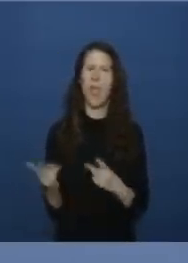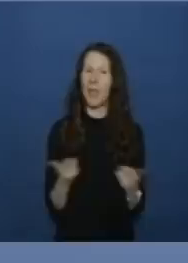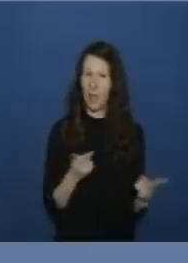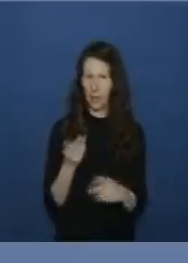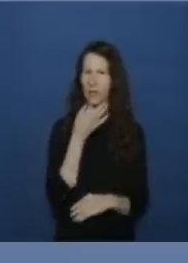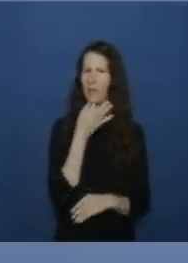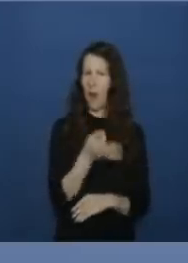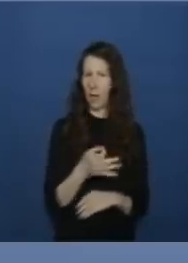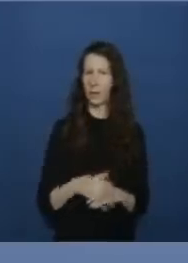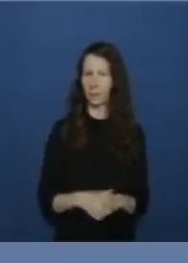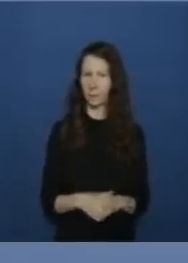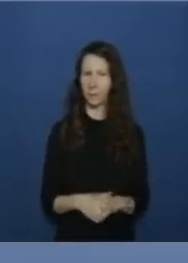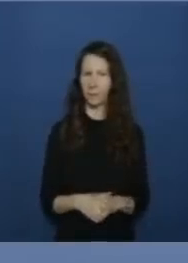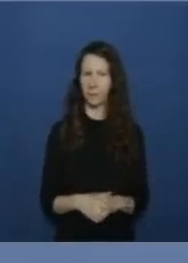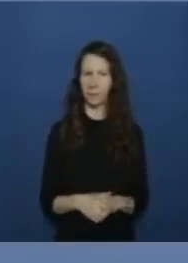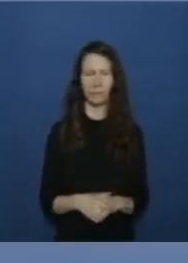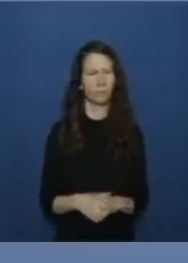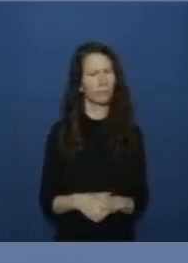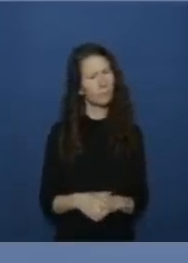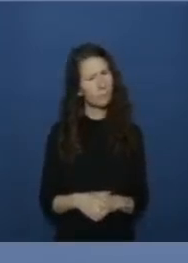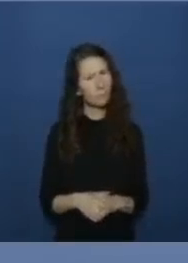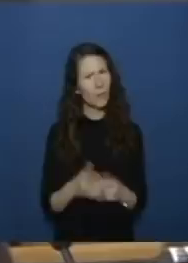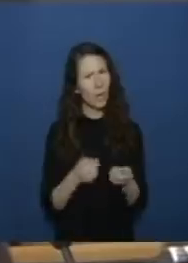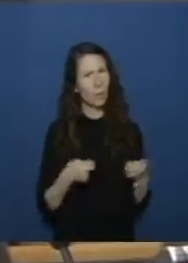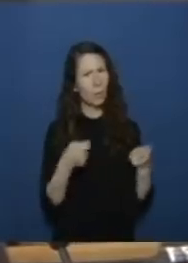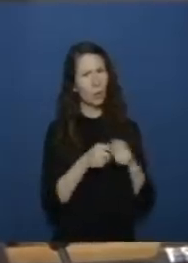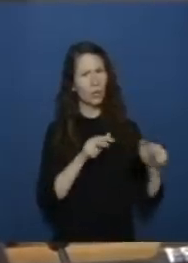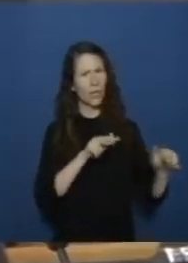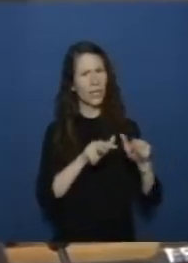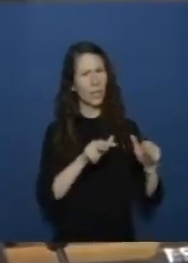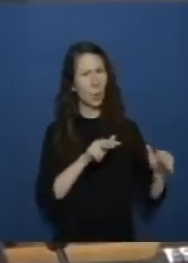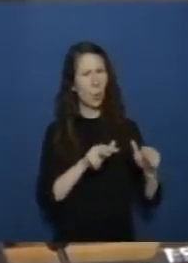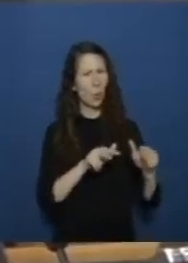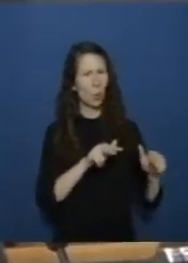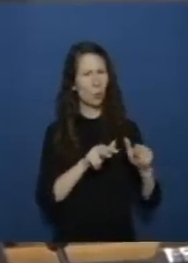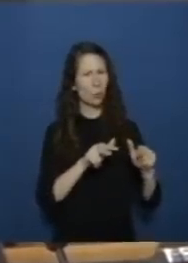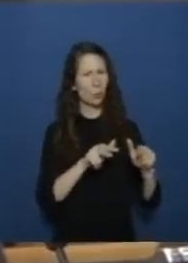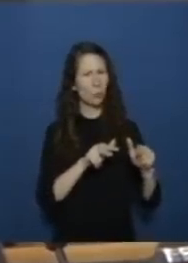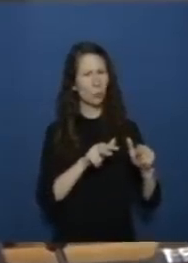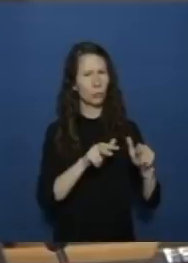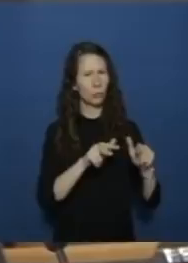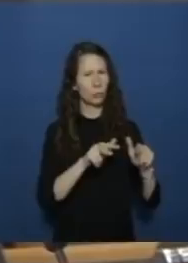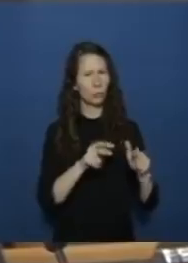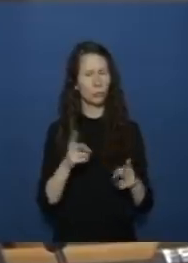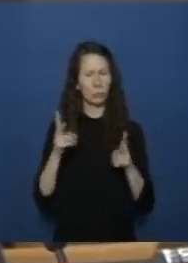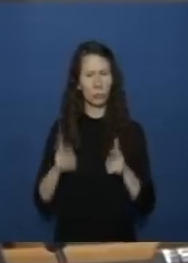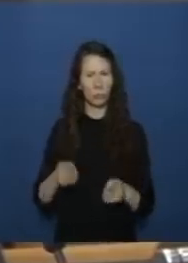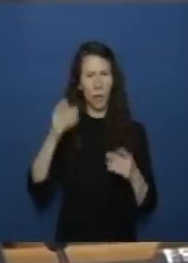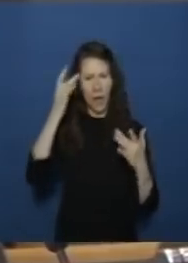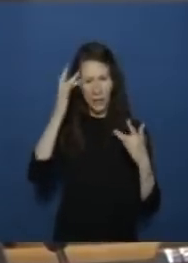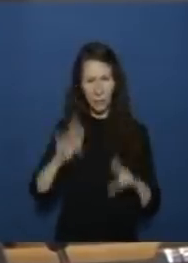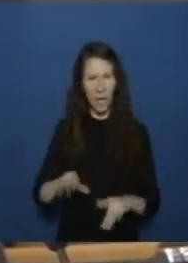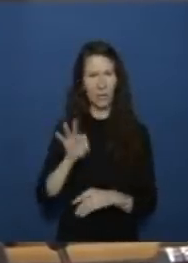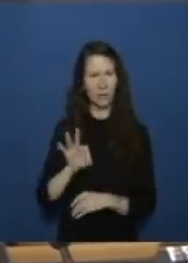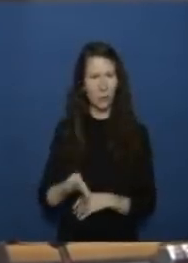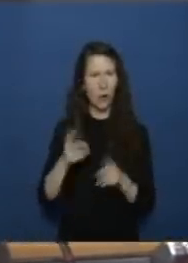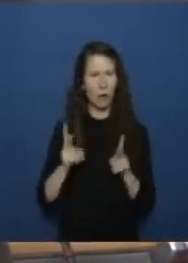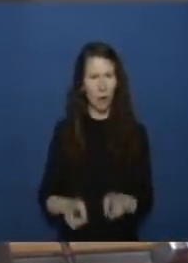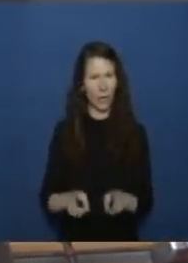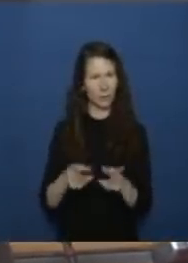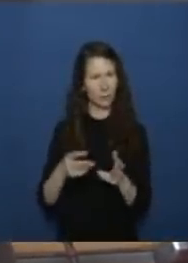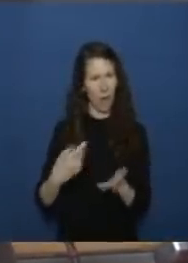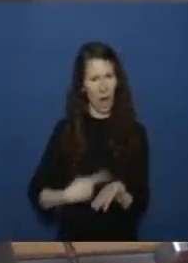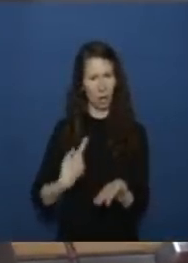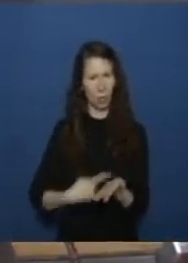richtung warum lehnt die bundesregierung die erfüllung oder die akzeptanz rechtliche ansprüche ab